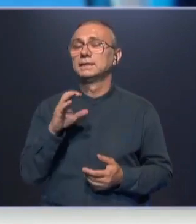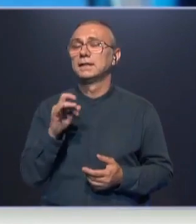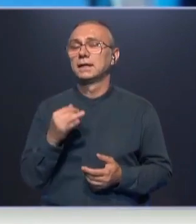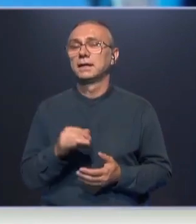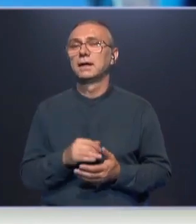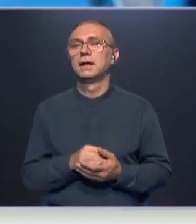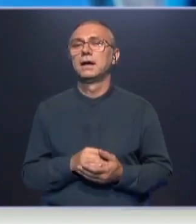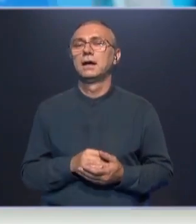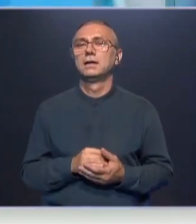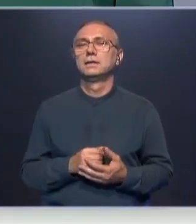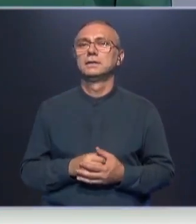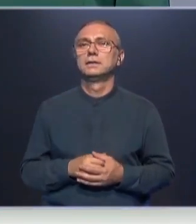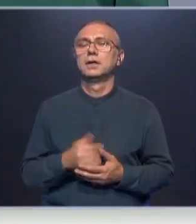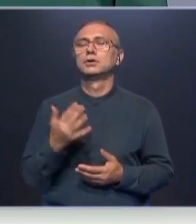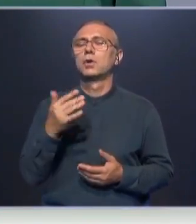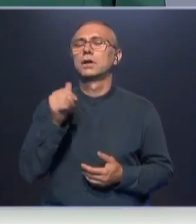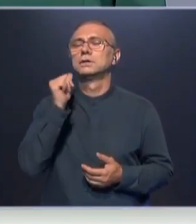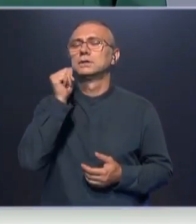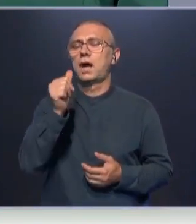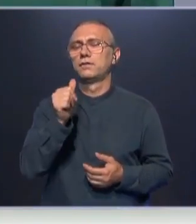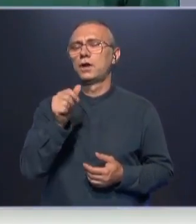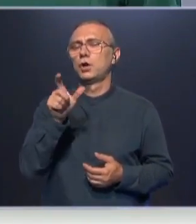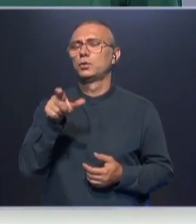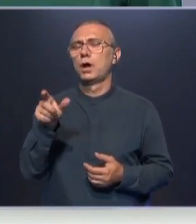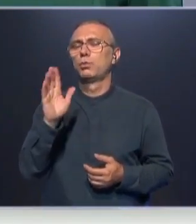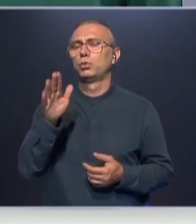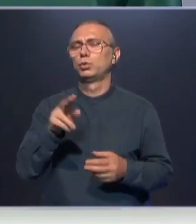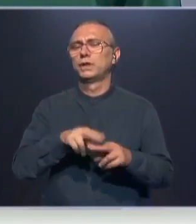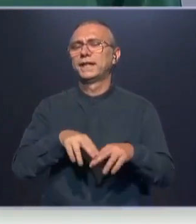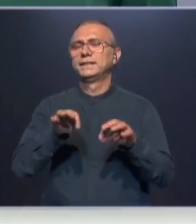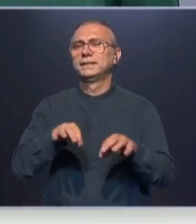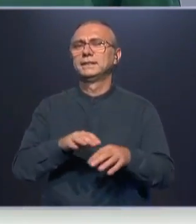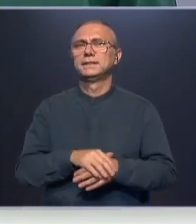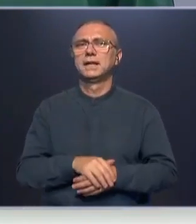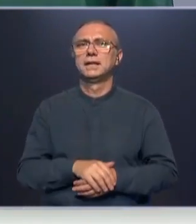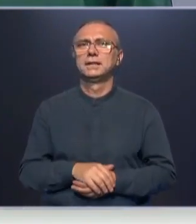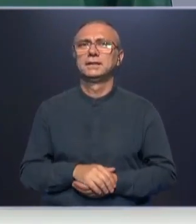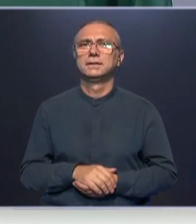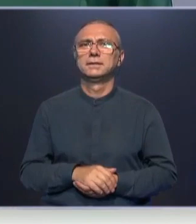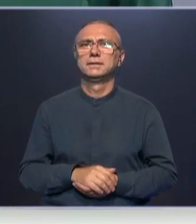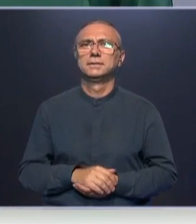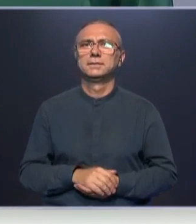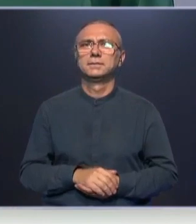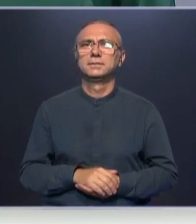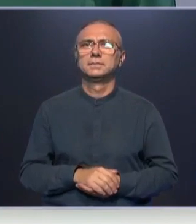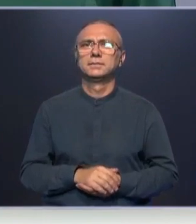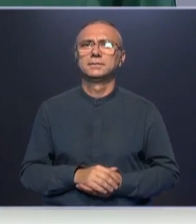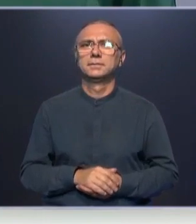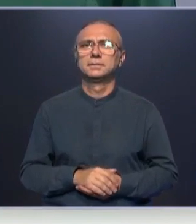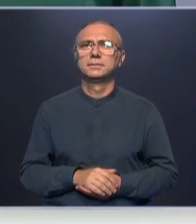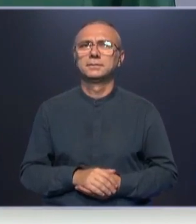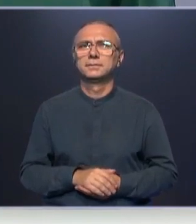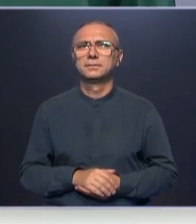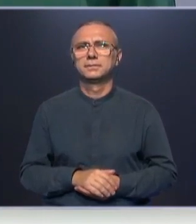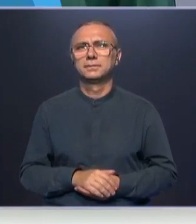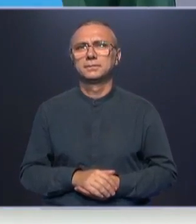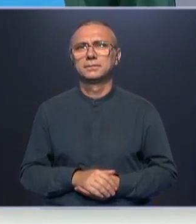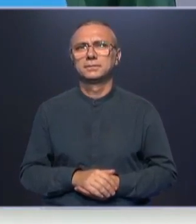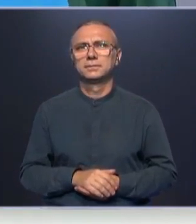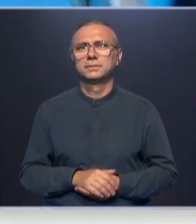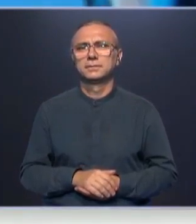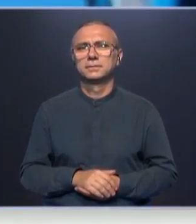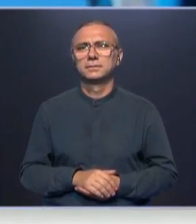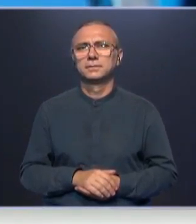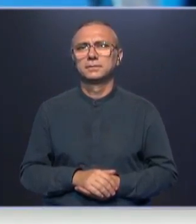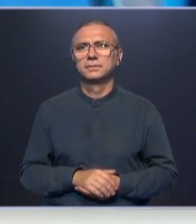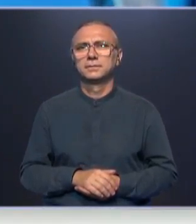завтра людей собирается креститься? Ну, по нашим предварительным подсчетам, те, кто готовился